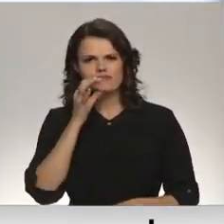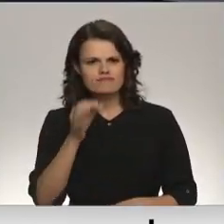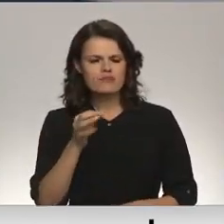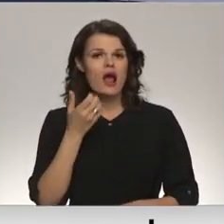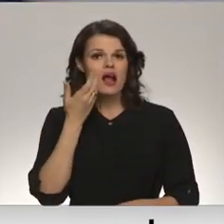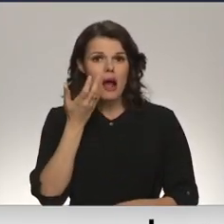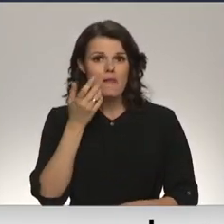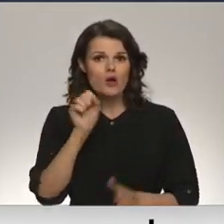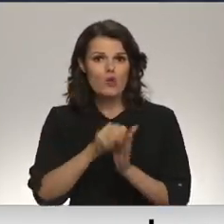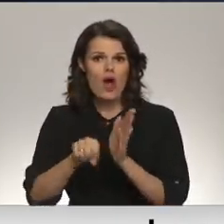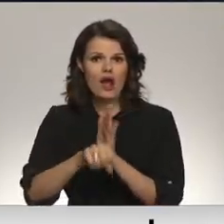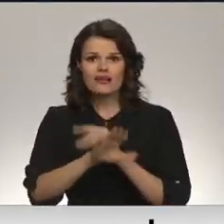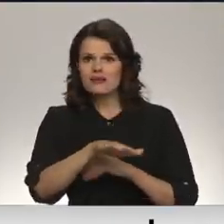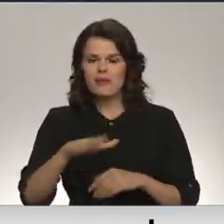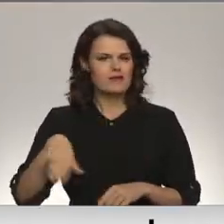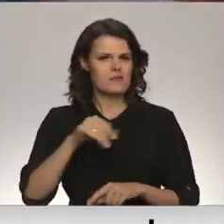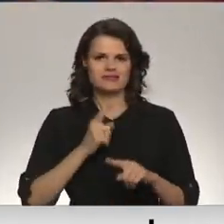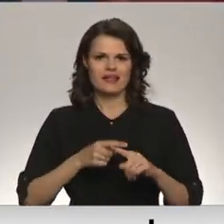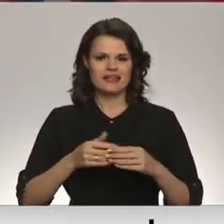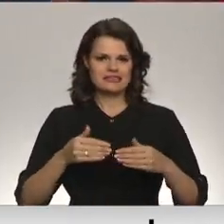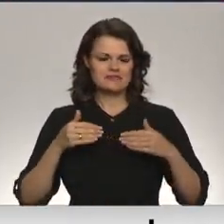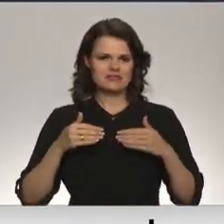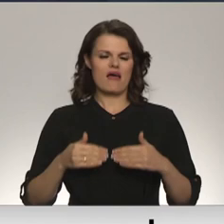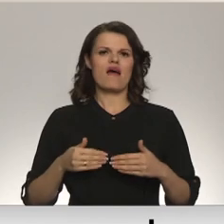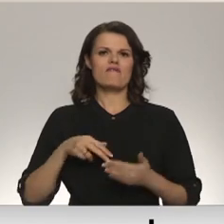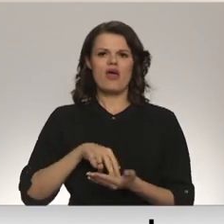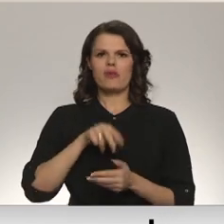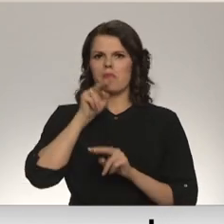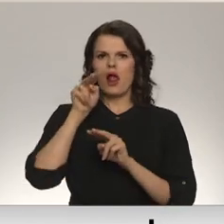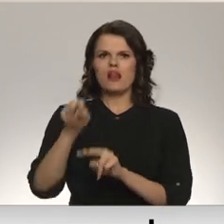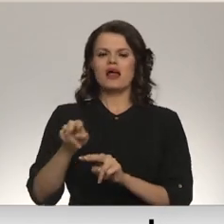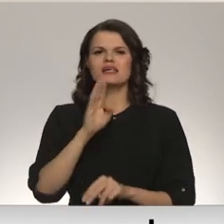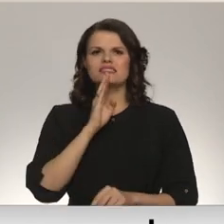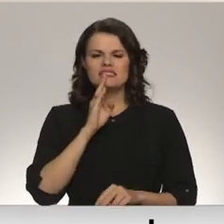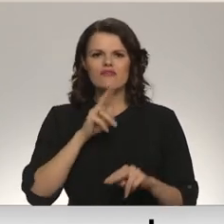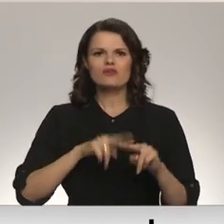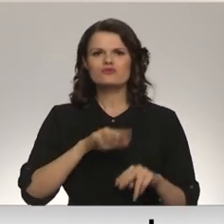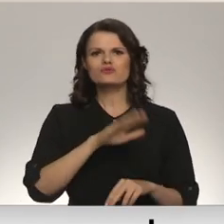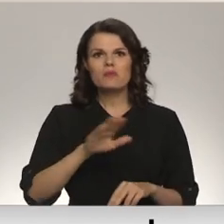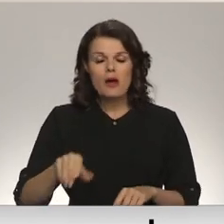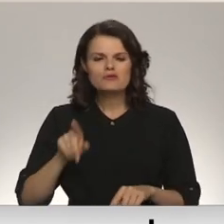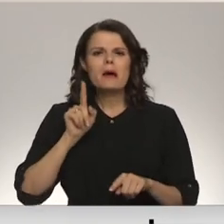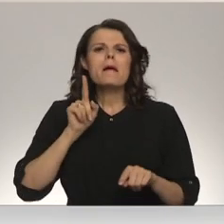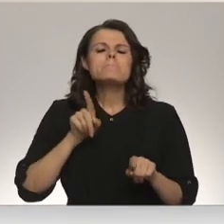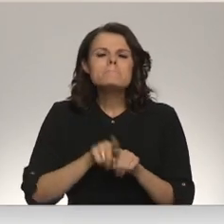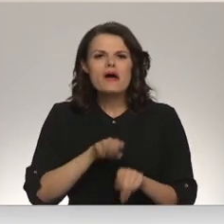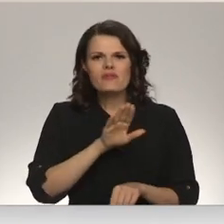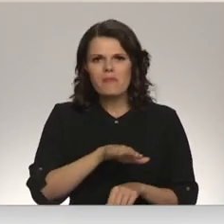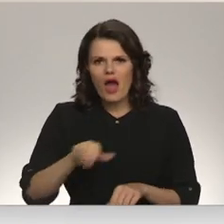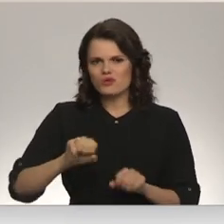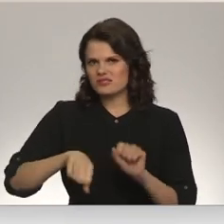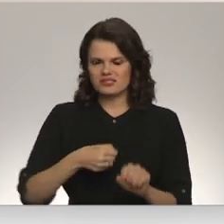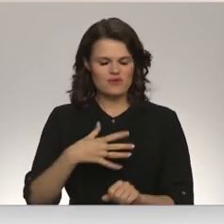nogalināti bērni, mēs nedrīkstam stāvēt malā. Sīvietis un bērnus, pat bērnus izvaro, mēs nevaram